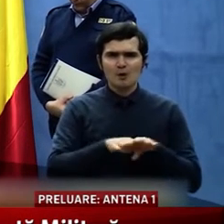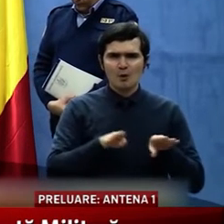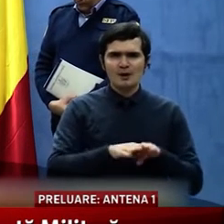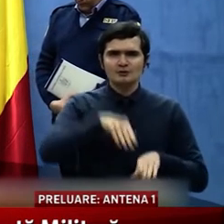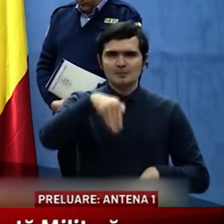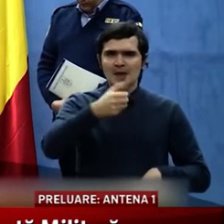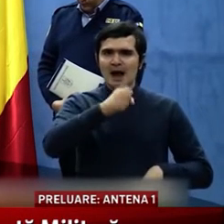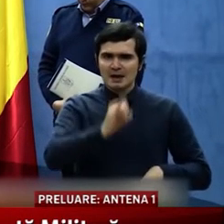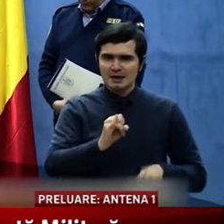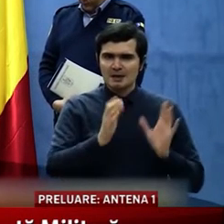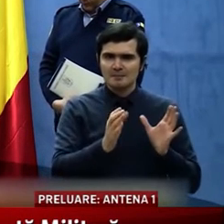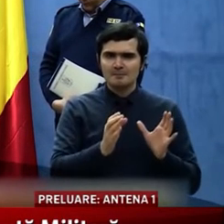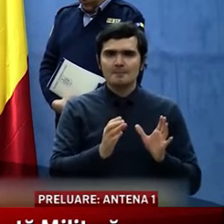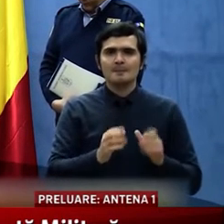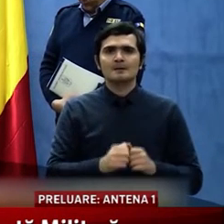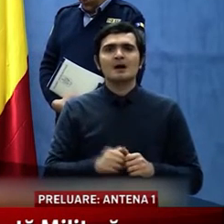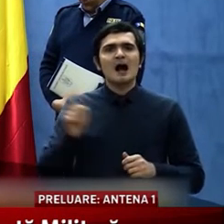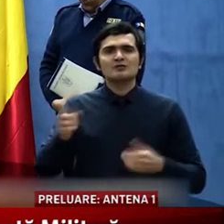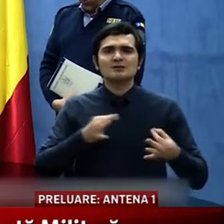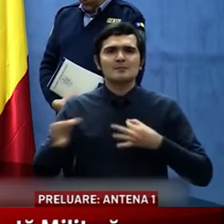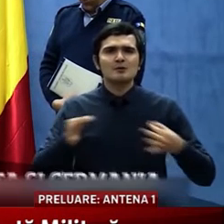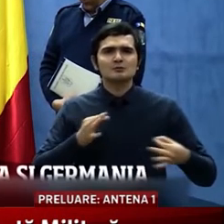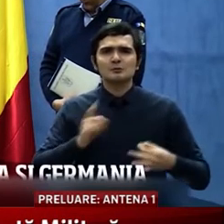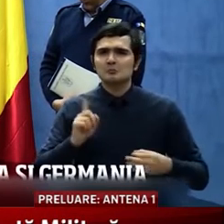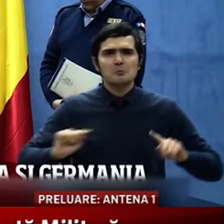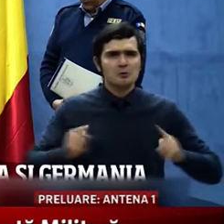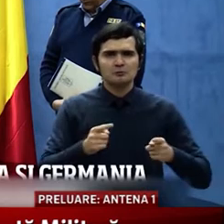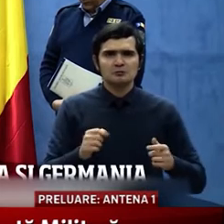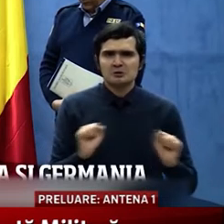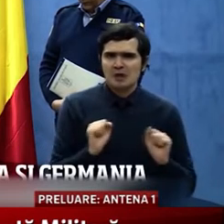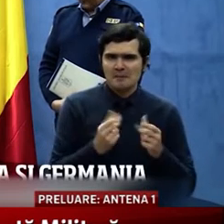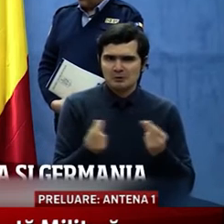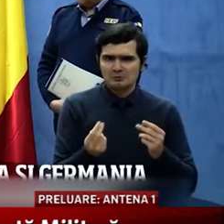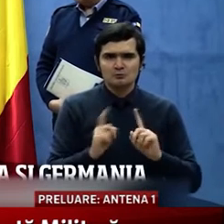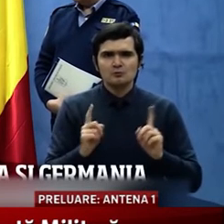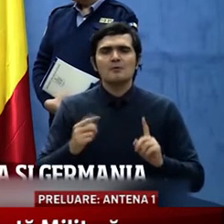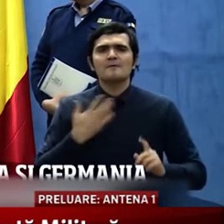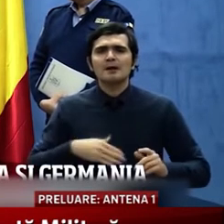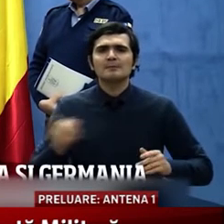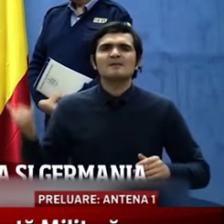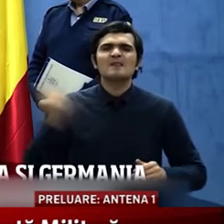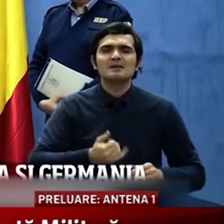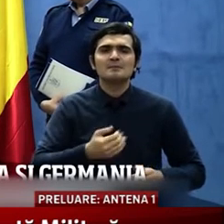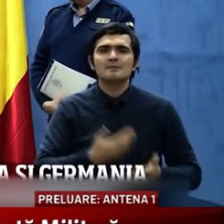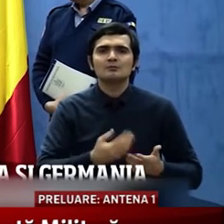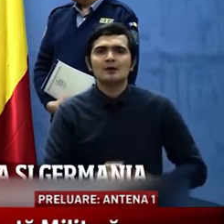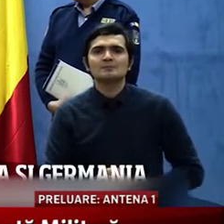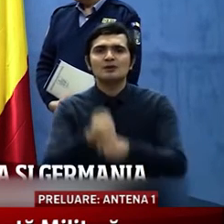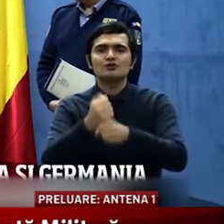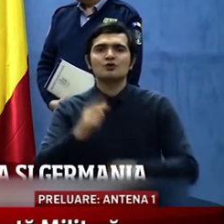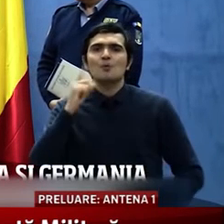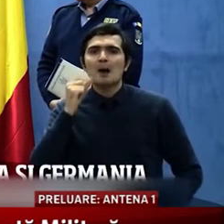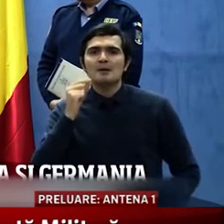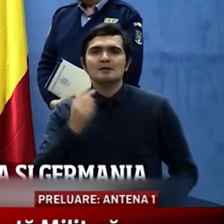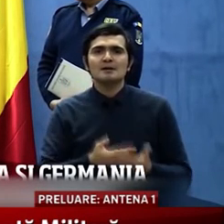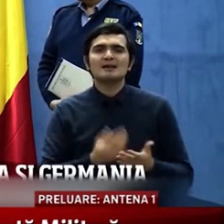Ministerul Apărerii Naționale. Această măsură nu este una care să producă temere și una prin care venim în sprijinul oamenilor, astfel